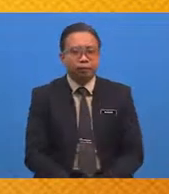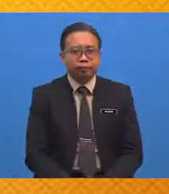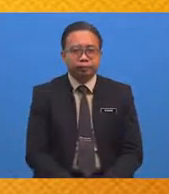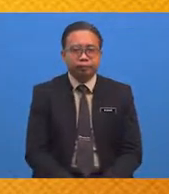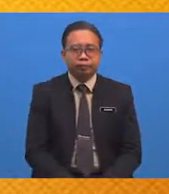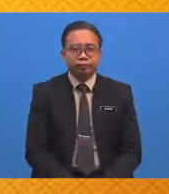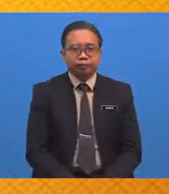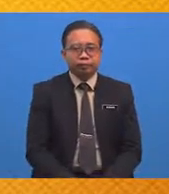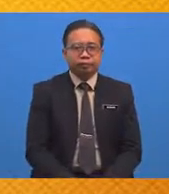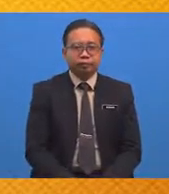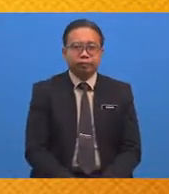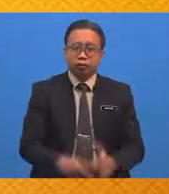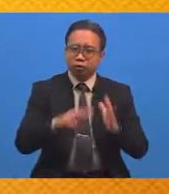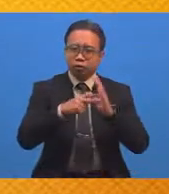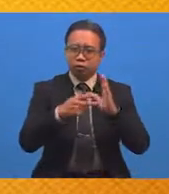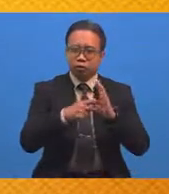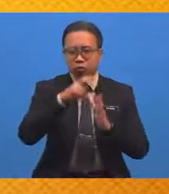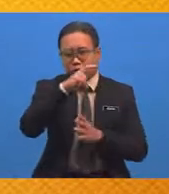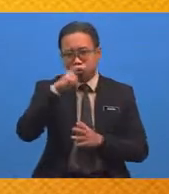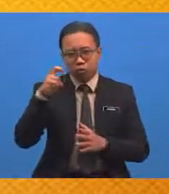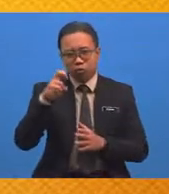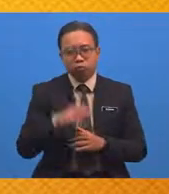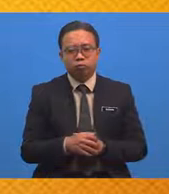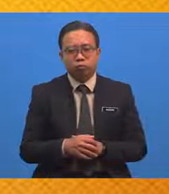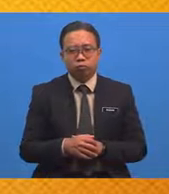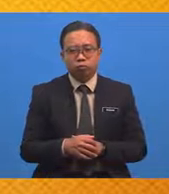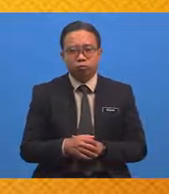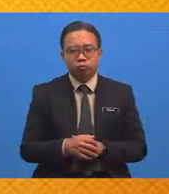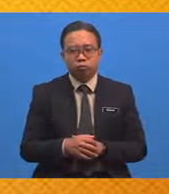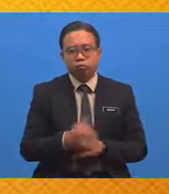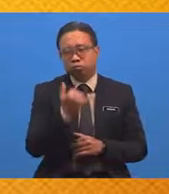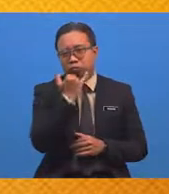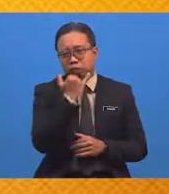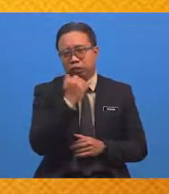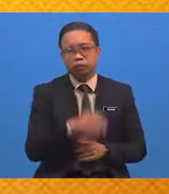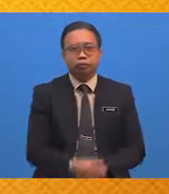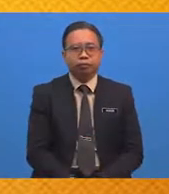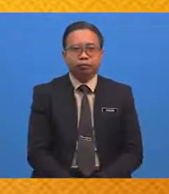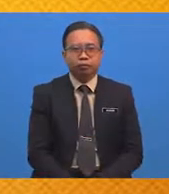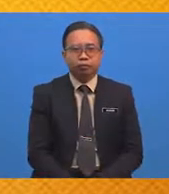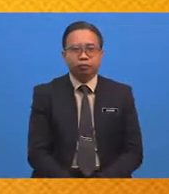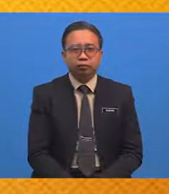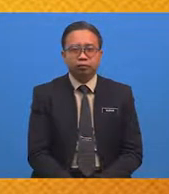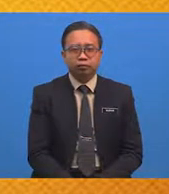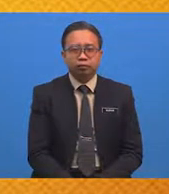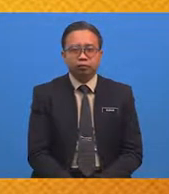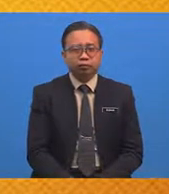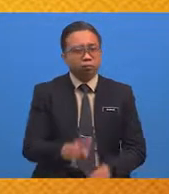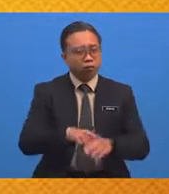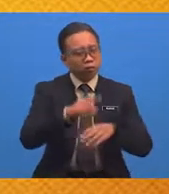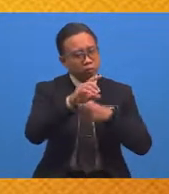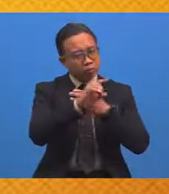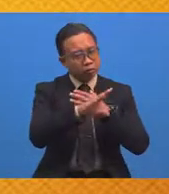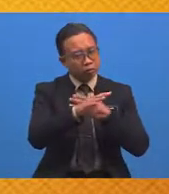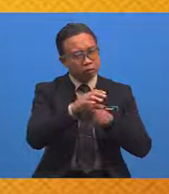Negatif bermaksud buruk Negatif bermaksud salah Negatif bermaksud dibenci